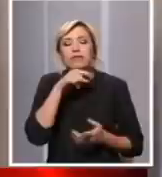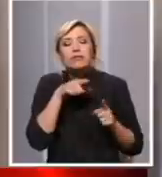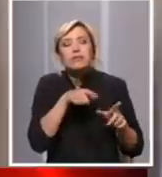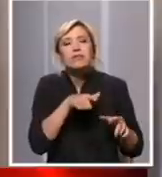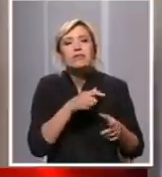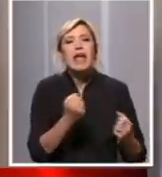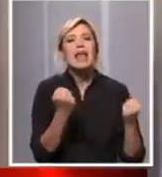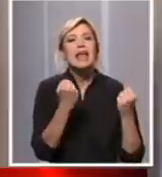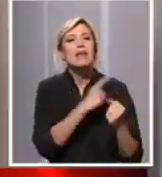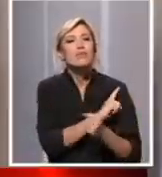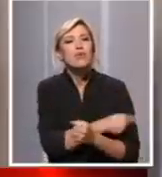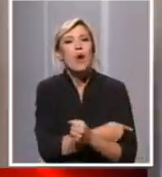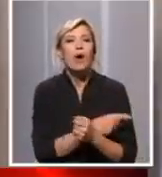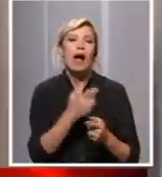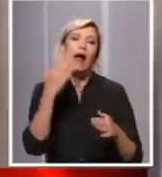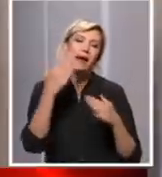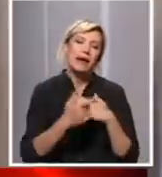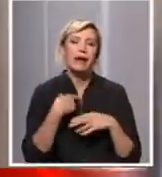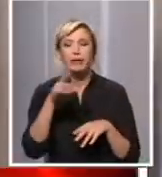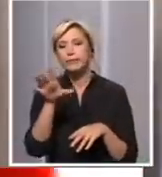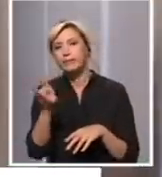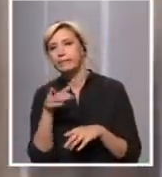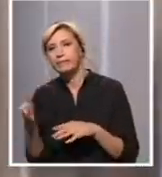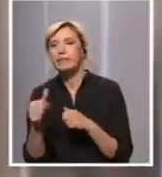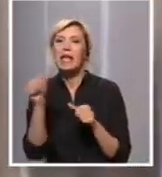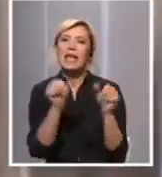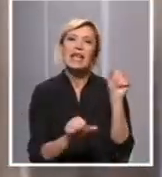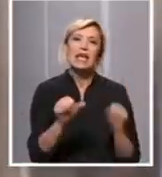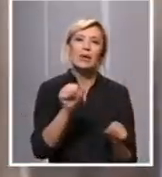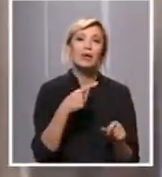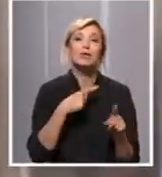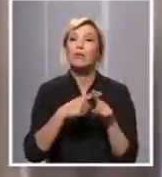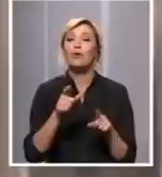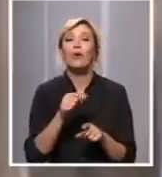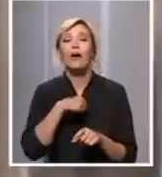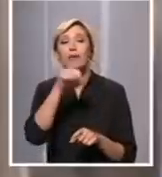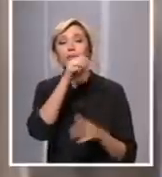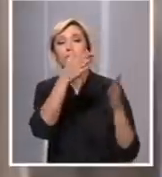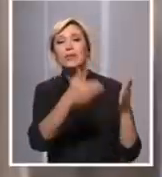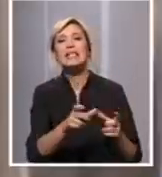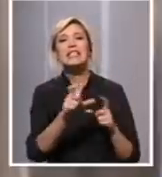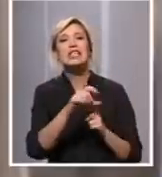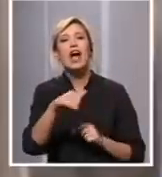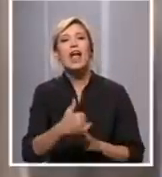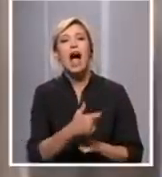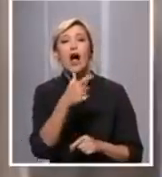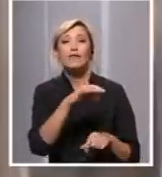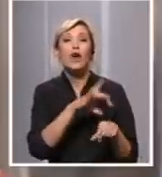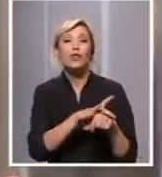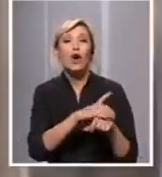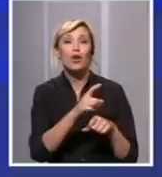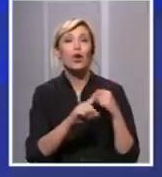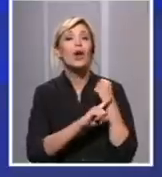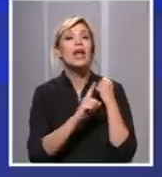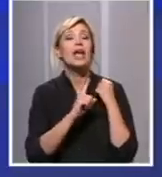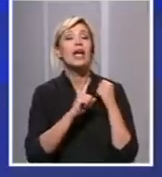sam se odlučio za hirurgiju i zato jako volim i Srđu Jankovića koji je jedan sjajan imunolog, a posebno zato što je iz Tiršove i oko